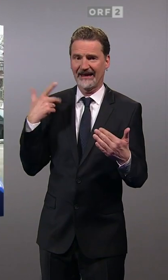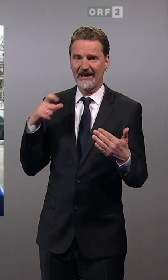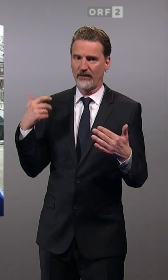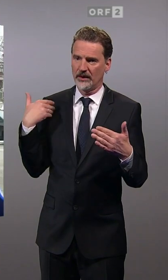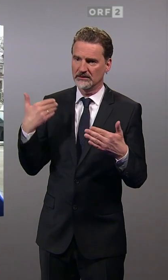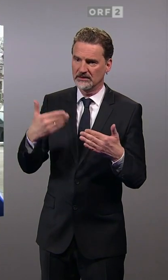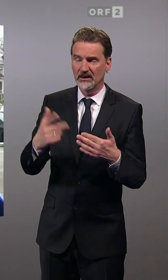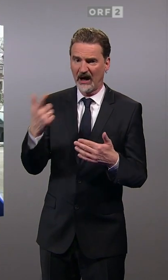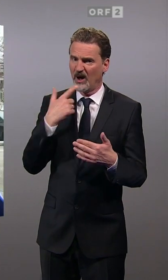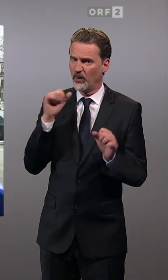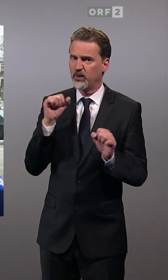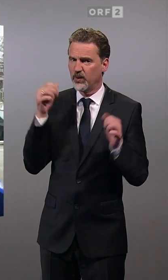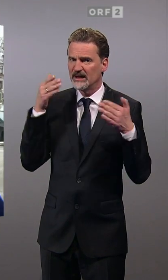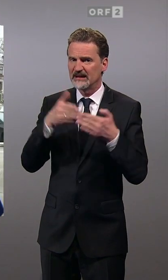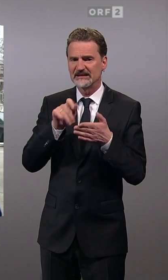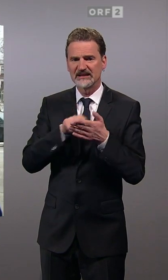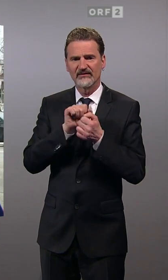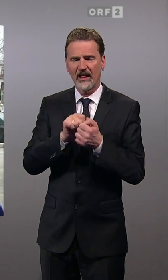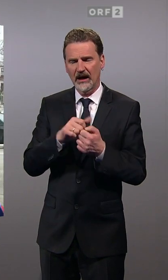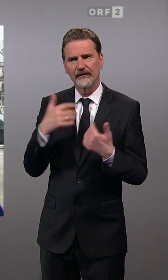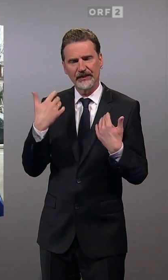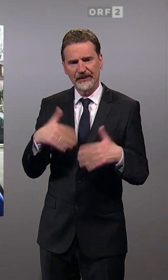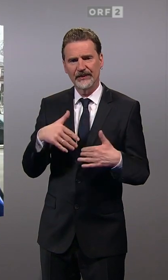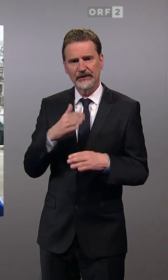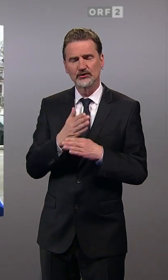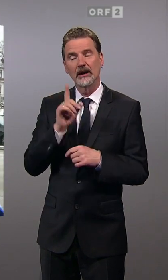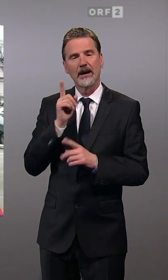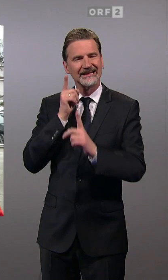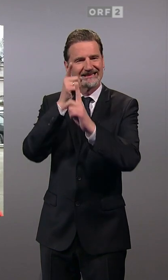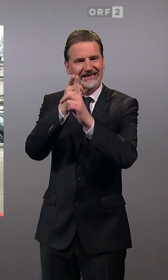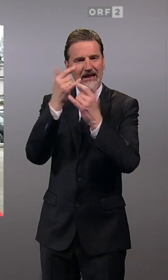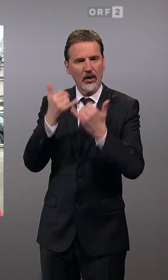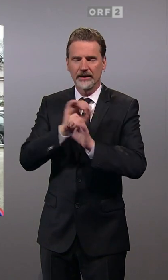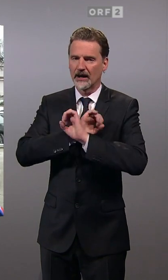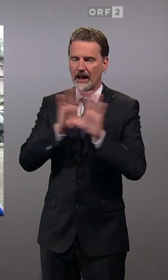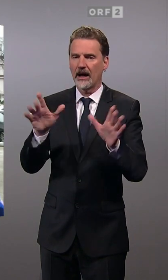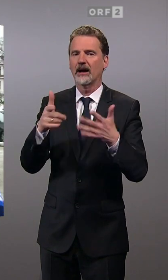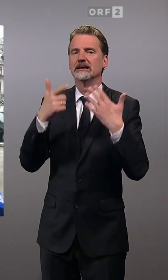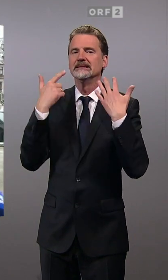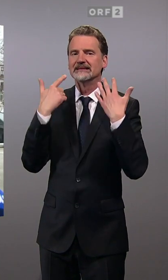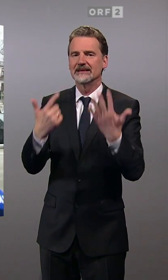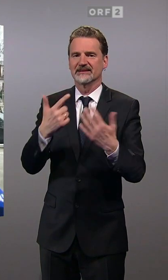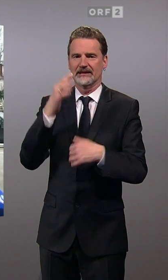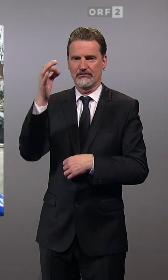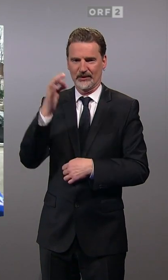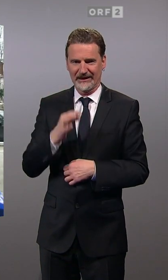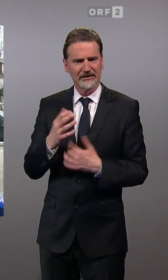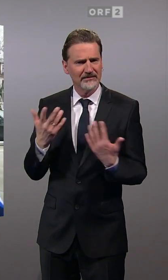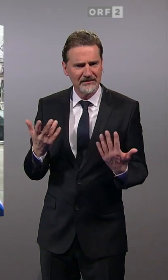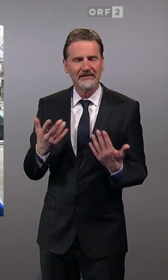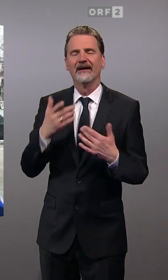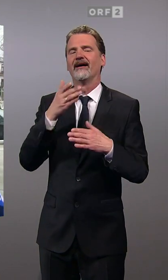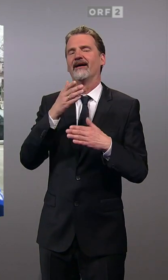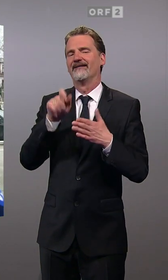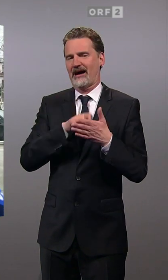Ritt, das muss ich schon sagen. Aber das Ziel für heute ist 70 Prozent. 70 Prozent Wahlbeteiligung für mich.